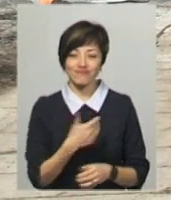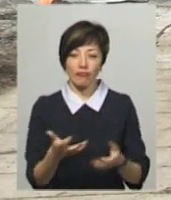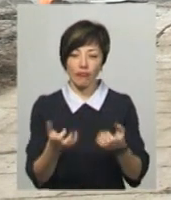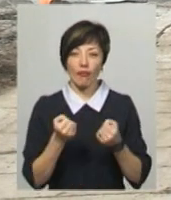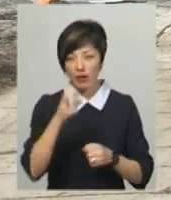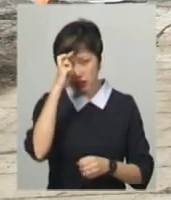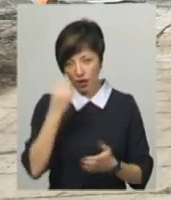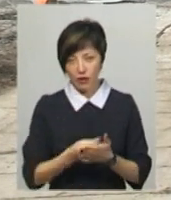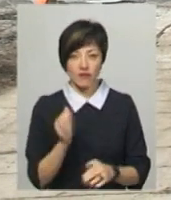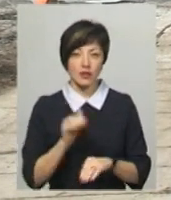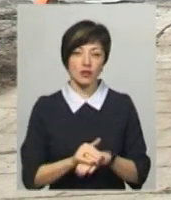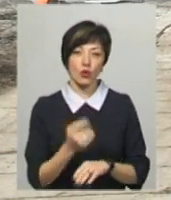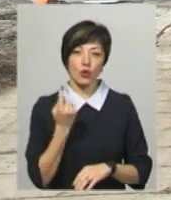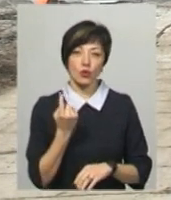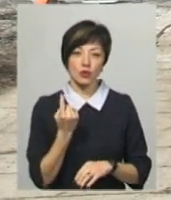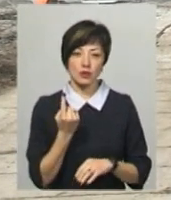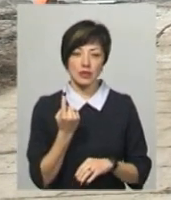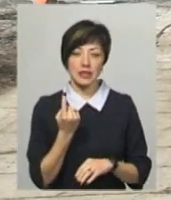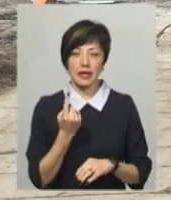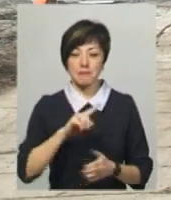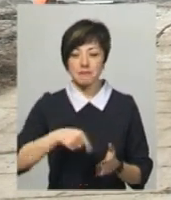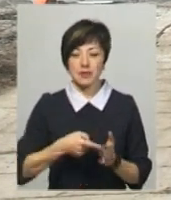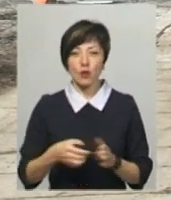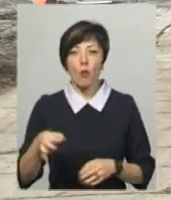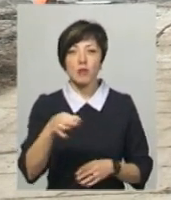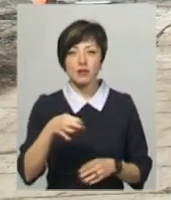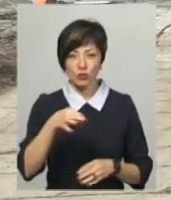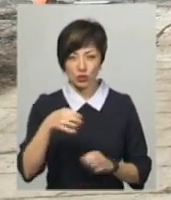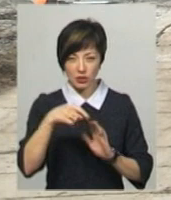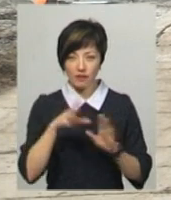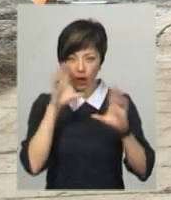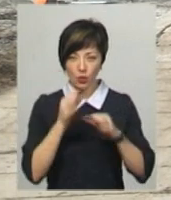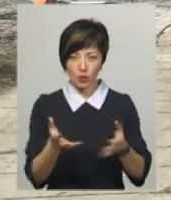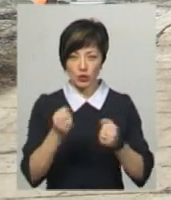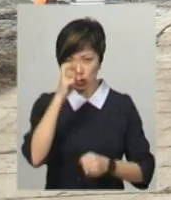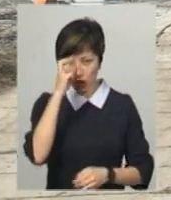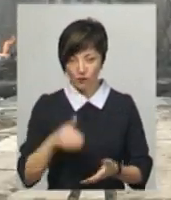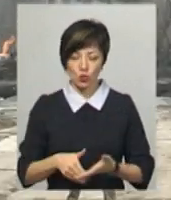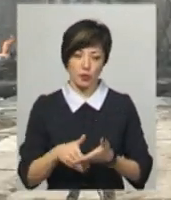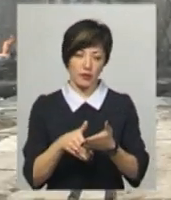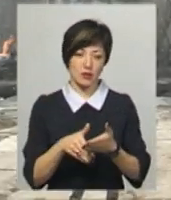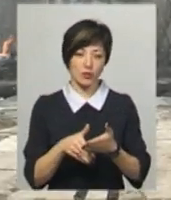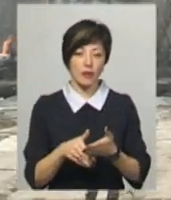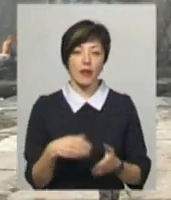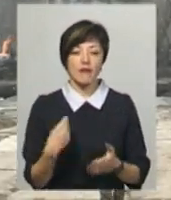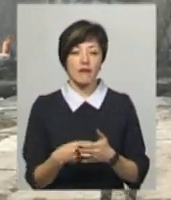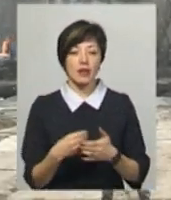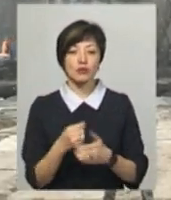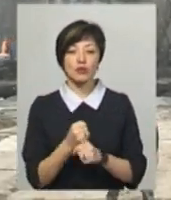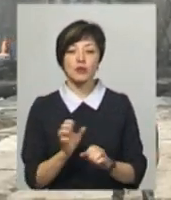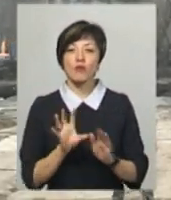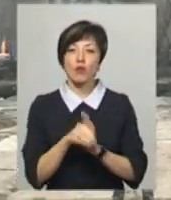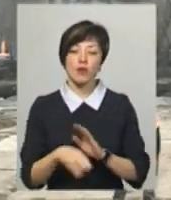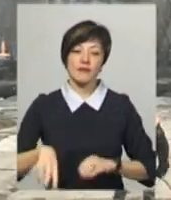одне, фактично, зміст обласного значення, яким вдалося отримати державну субвенцію. У вартість робіт входять